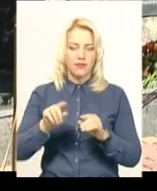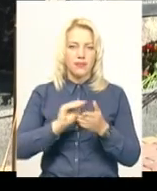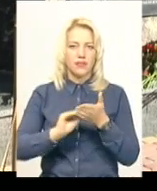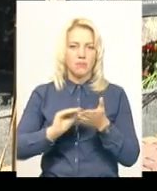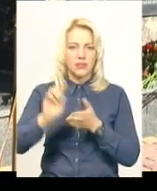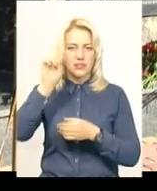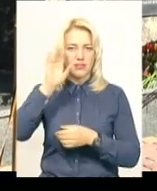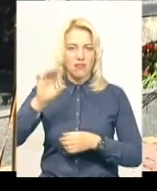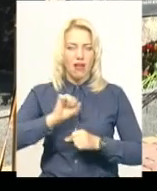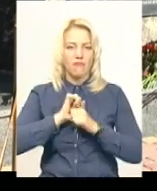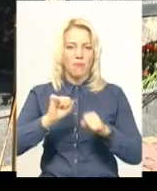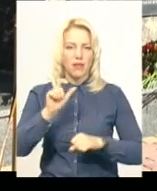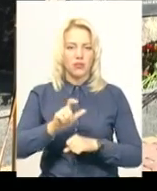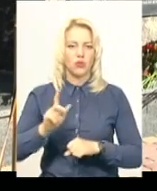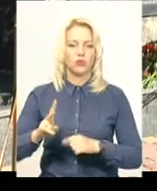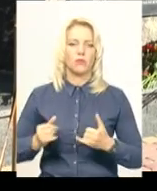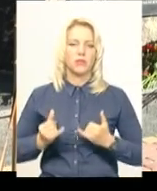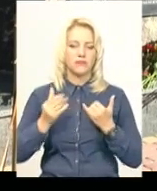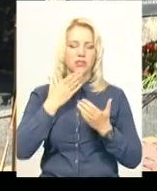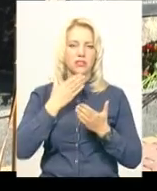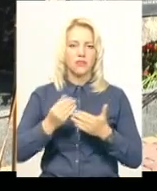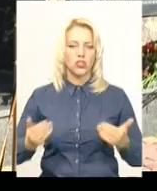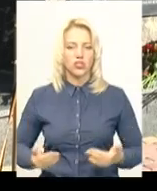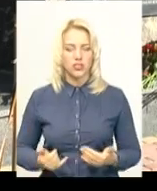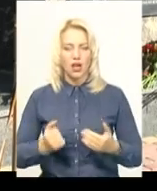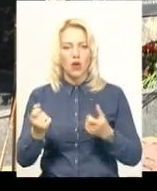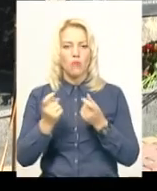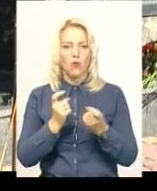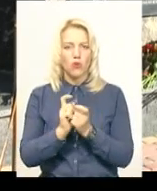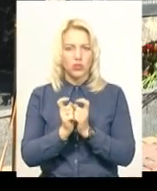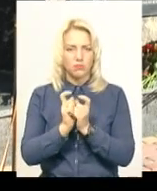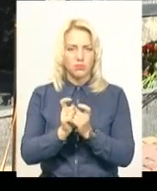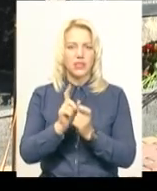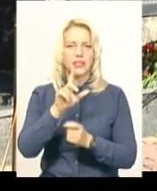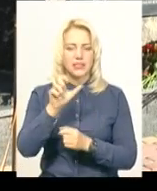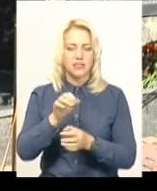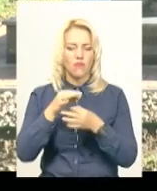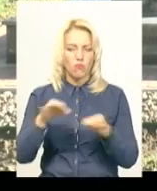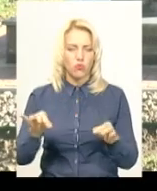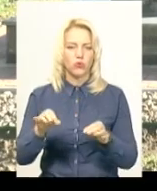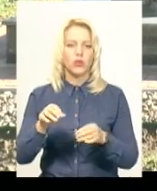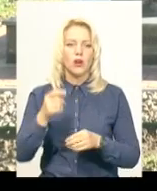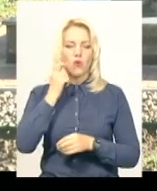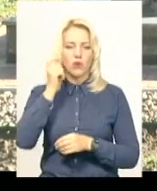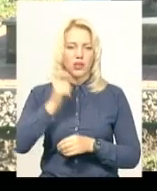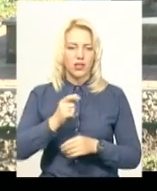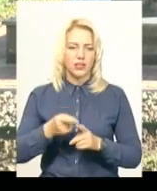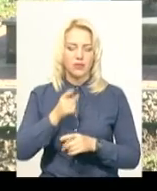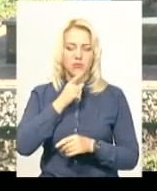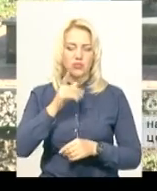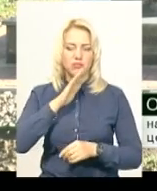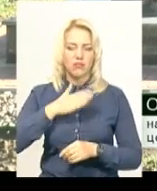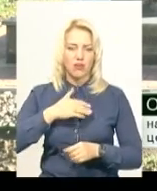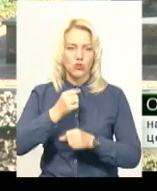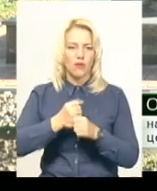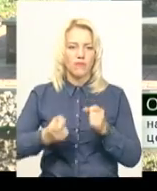«Слава патріотам», які просвятили своє життя боротьбі за свободу та незалежність України. Під час нашої роботи виникла